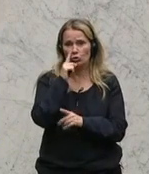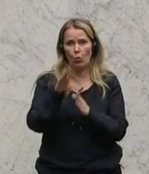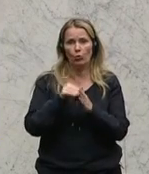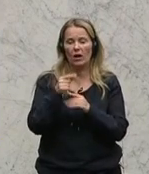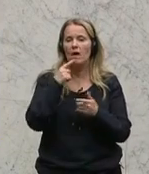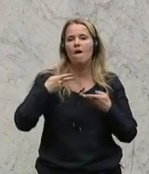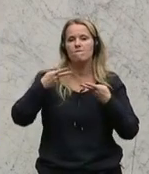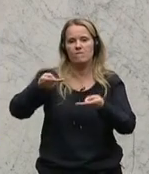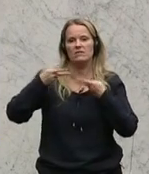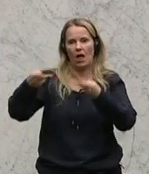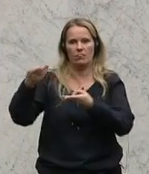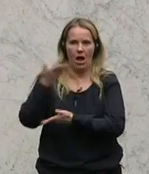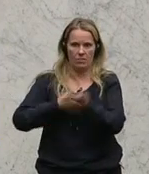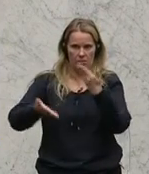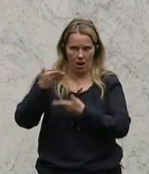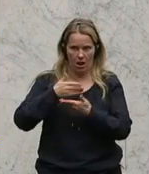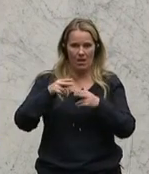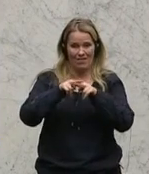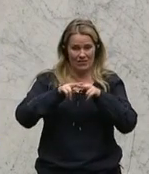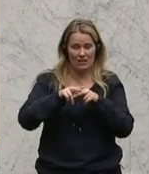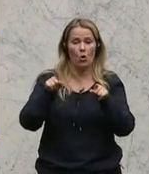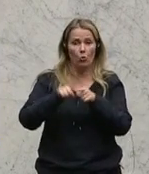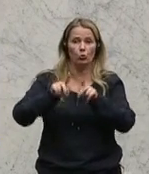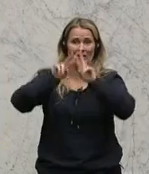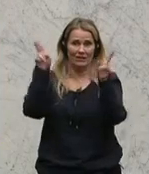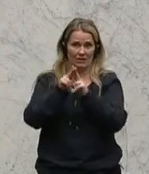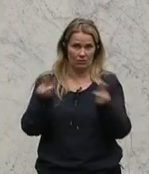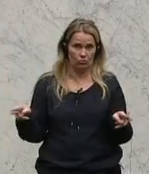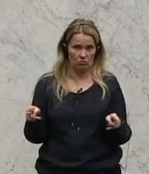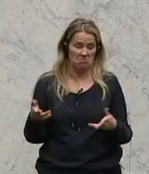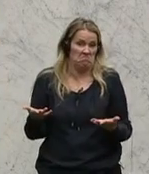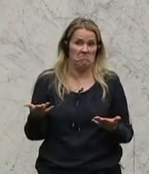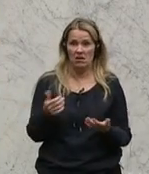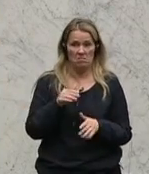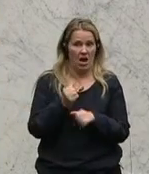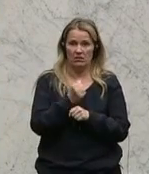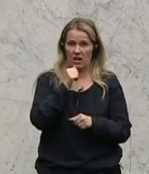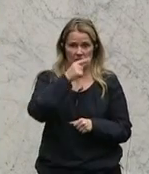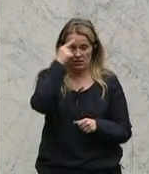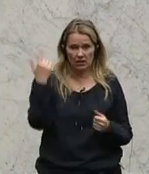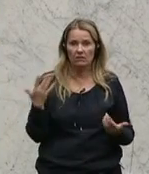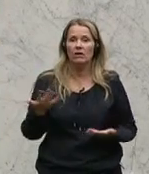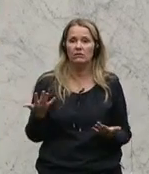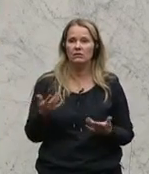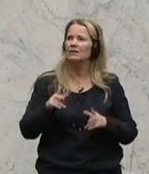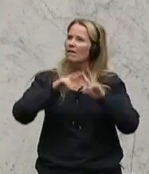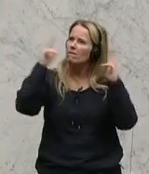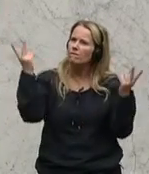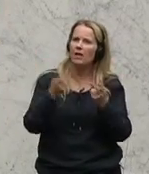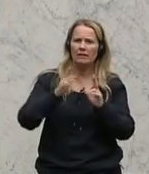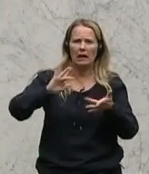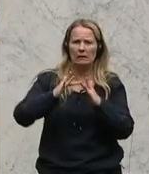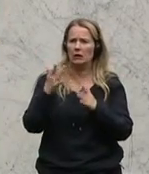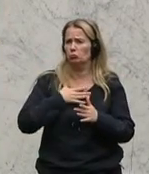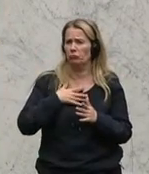Versandhandel mit diesen Produkten, und zwar national und international. Macht natürlich überhaupt keinen Sinn, wenn man weiß, dass die ganze Welt über Internet